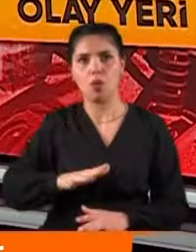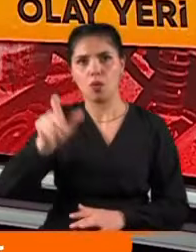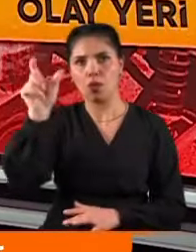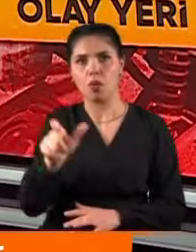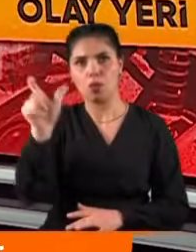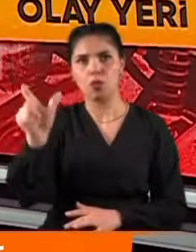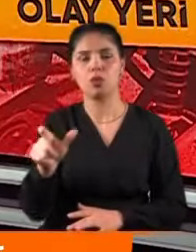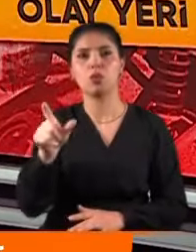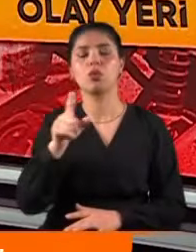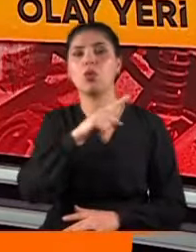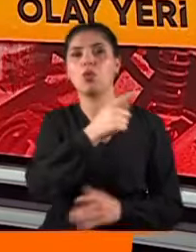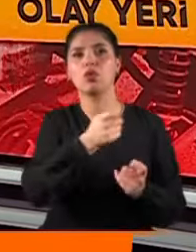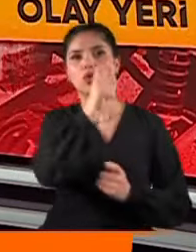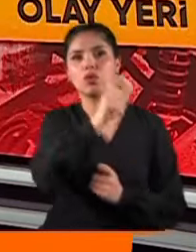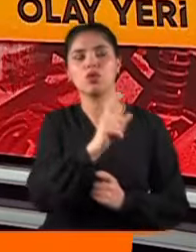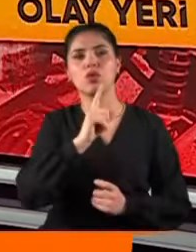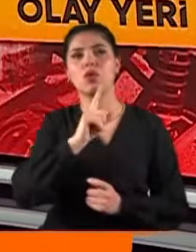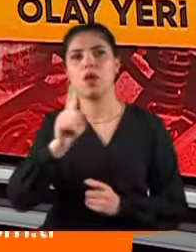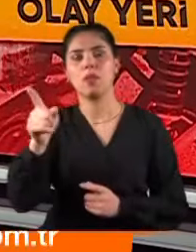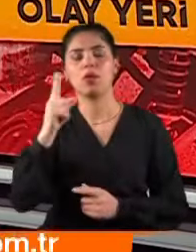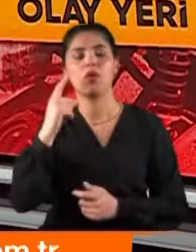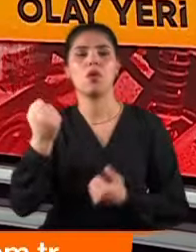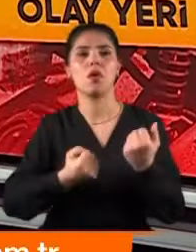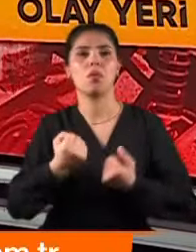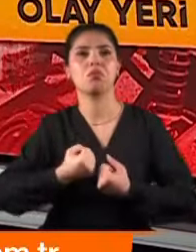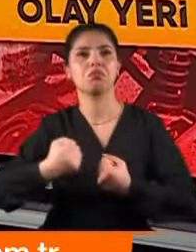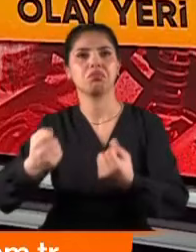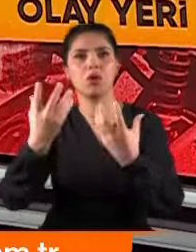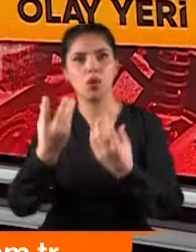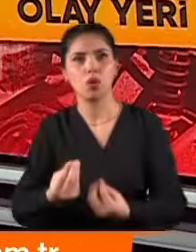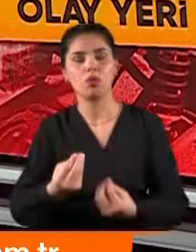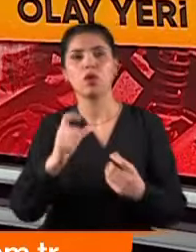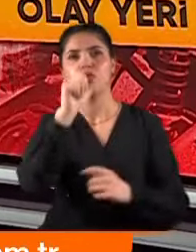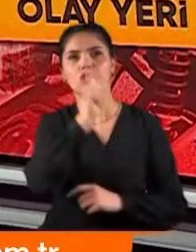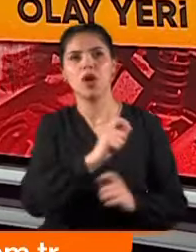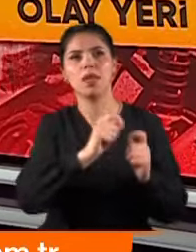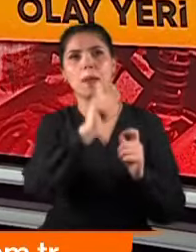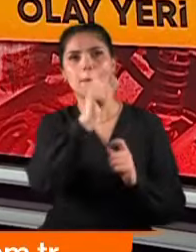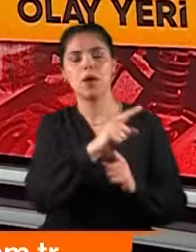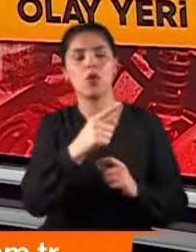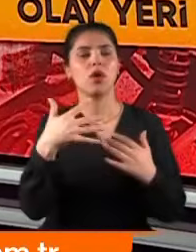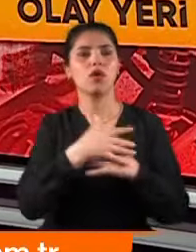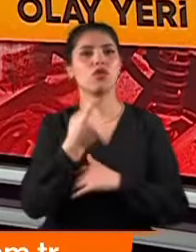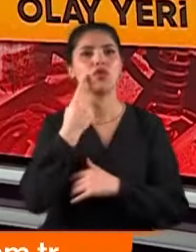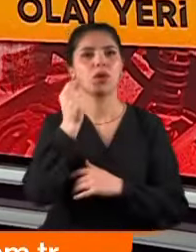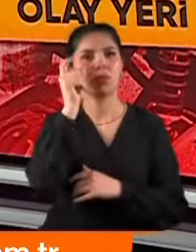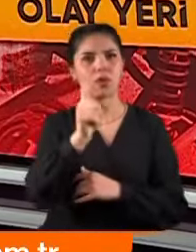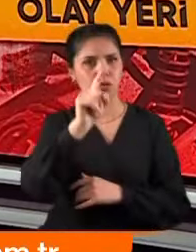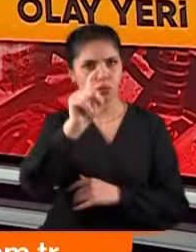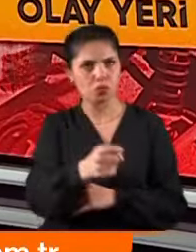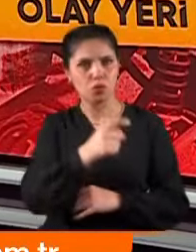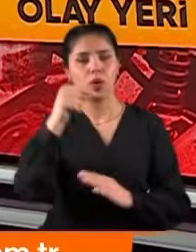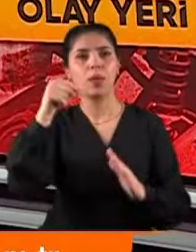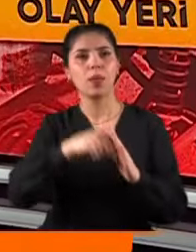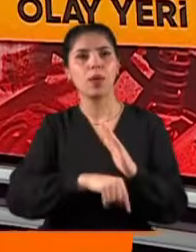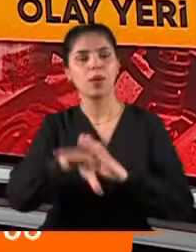onun çalışanlarının bıraktığı belirlendi. Canan Marangöz ve Barış İbiş de o gecenin tanıklarından birine daha ulaştı bugün. Çarpıcı detaylar